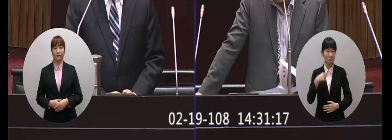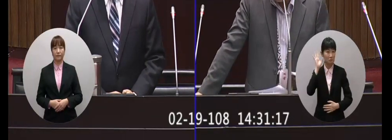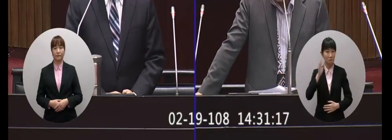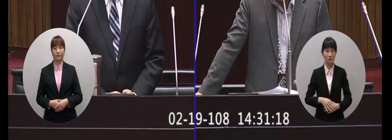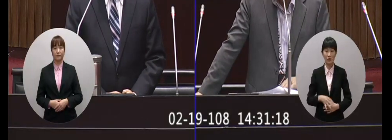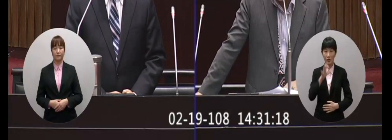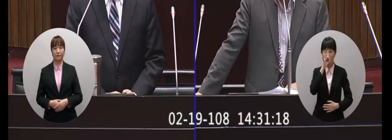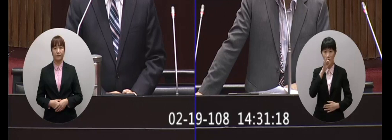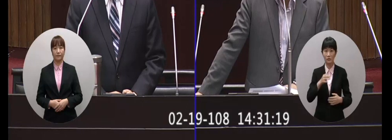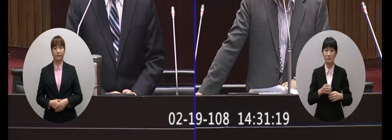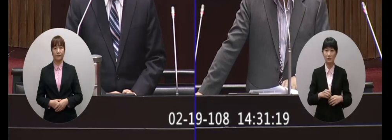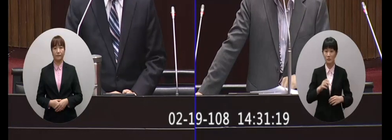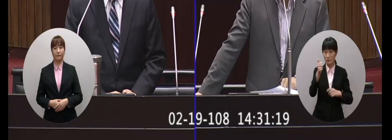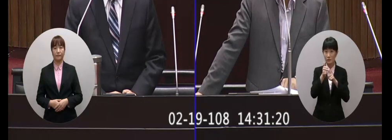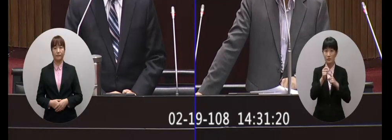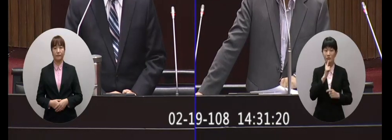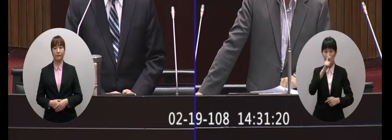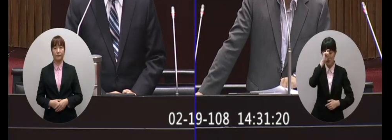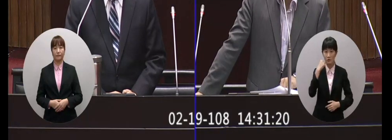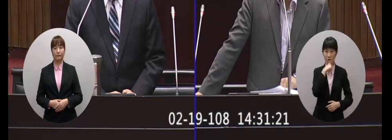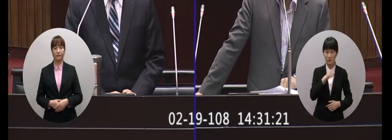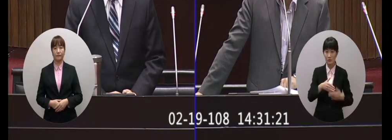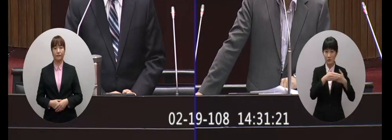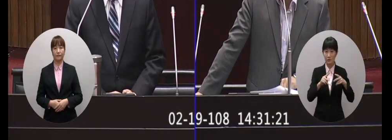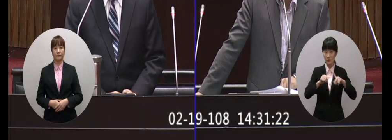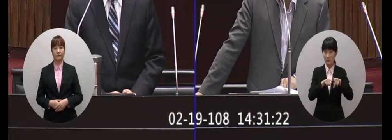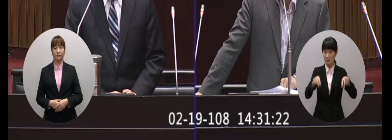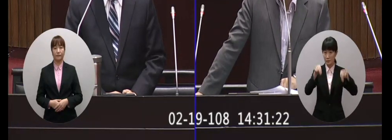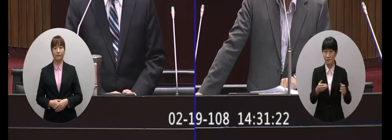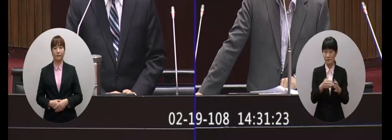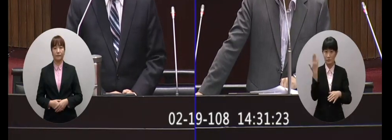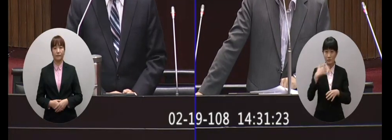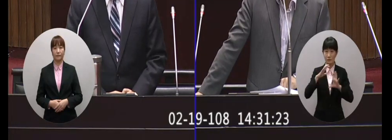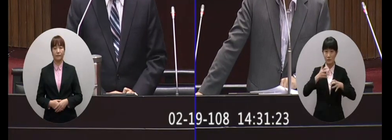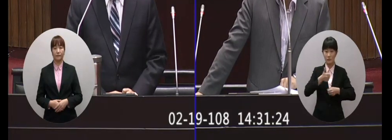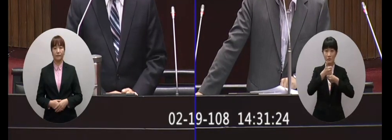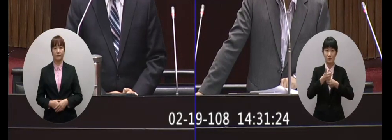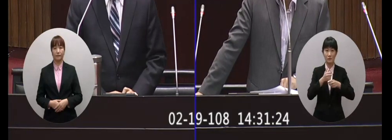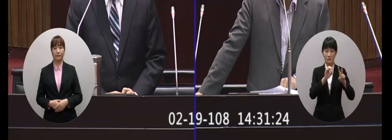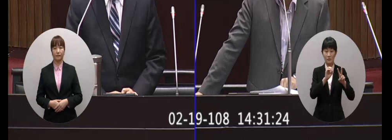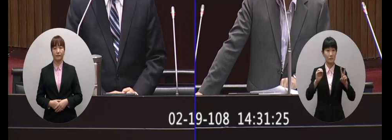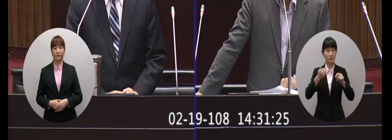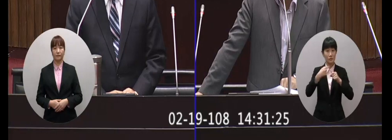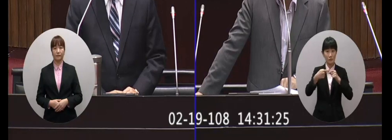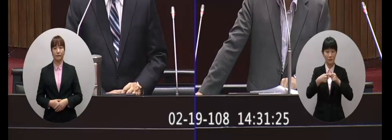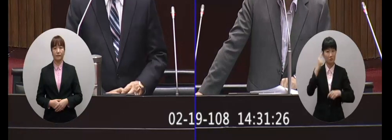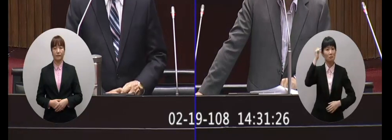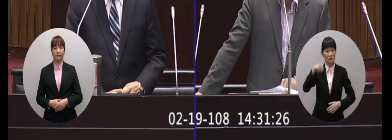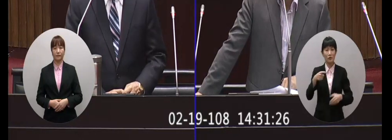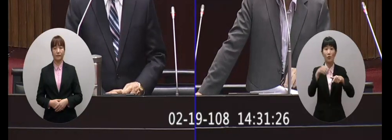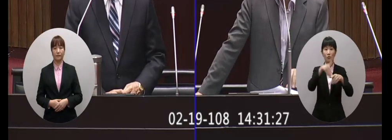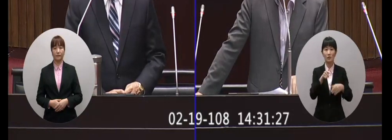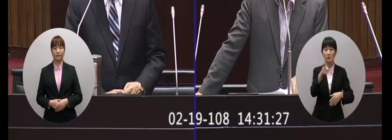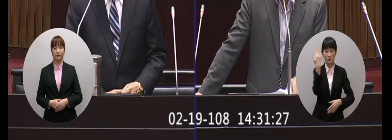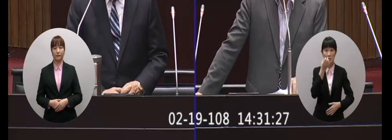講的要簽署兩岸和平協議馬英九在2012年的時候他自己說要同意來公投